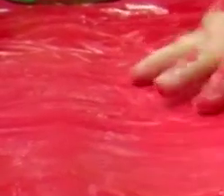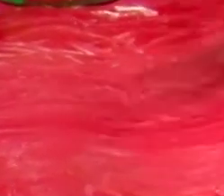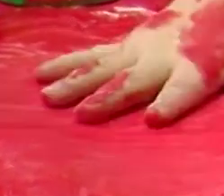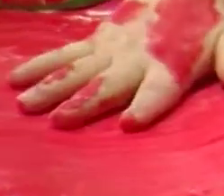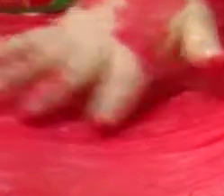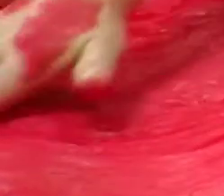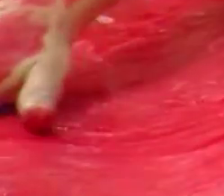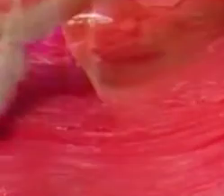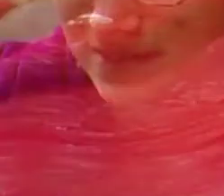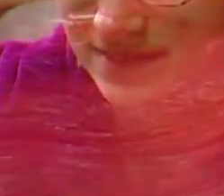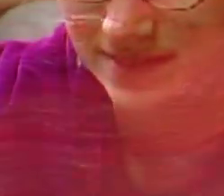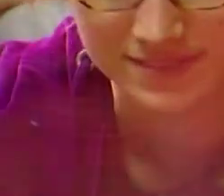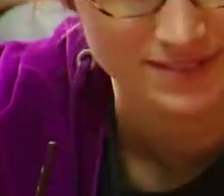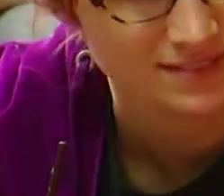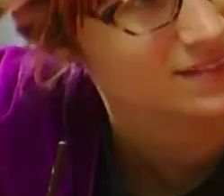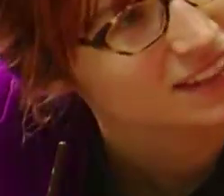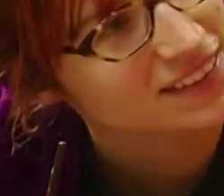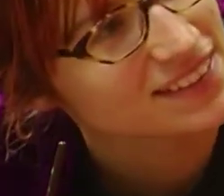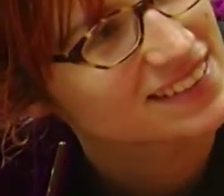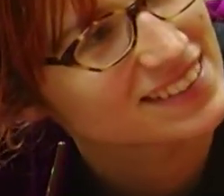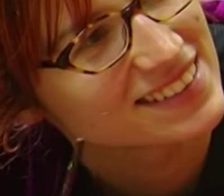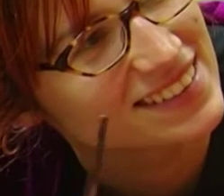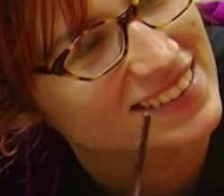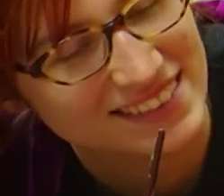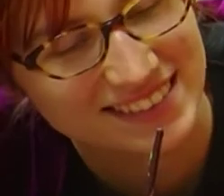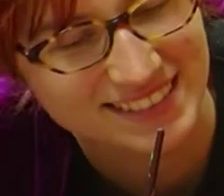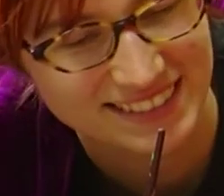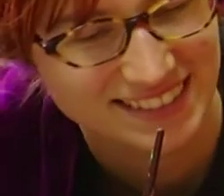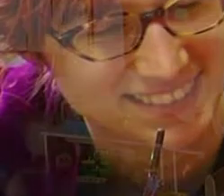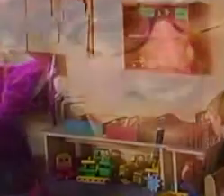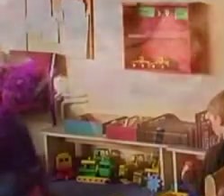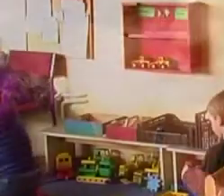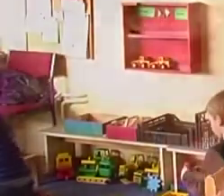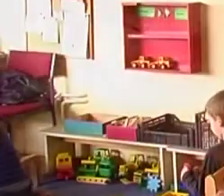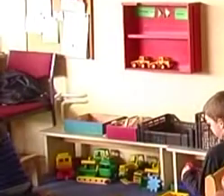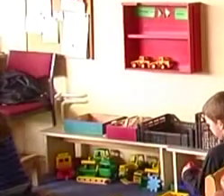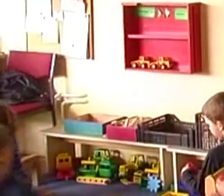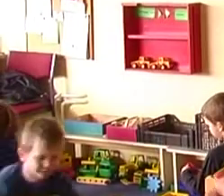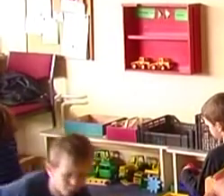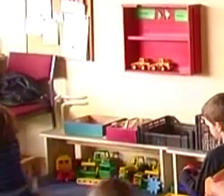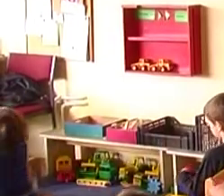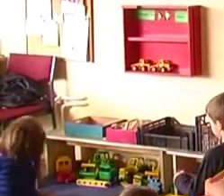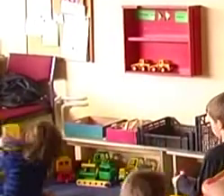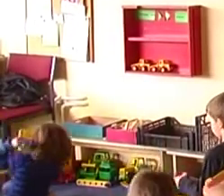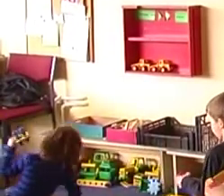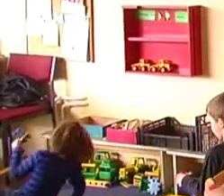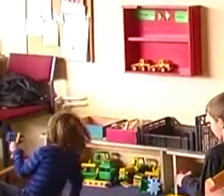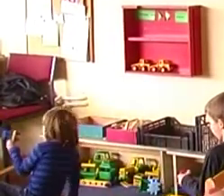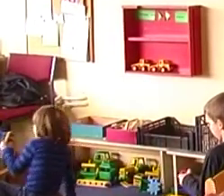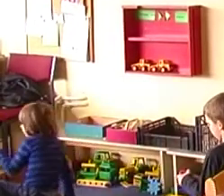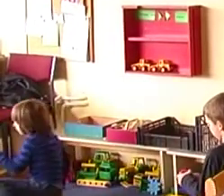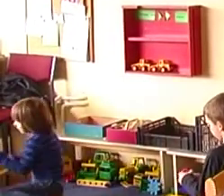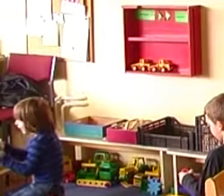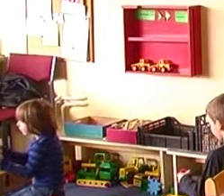pogleda i zapravo izrasti u odrasle, sretne, zadovoljne, tolerantne i dobre